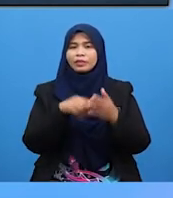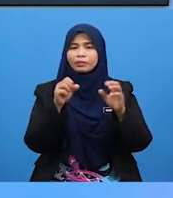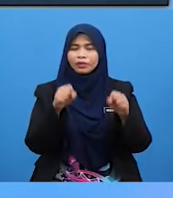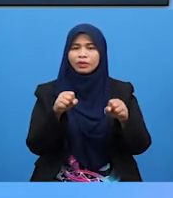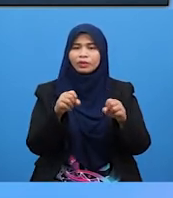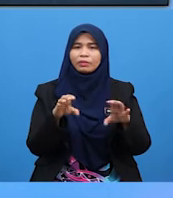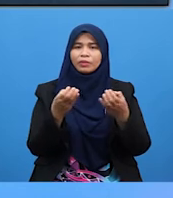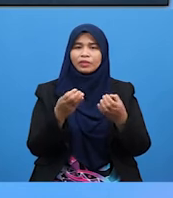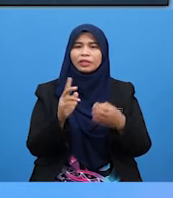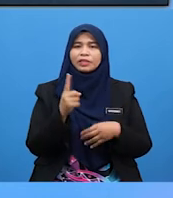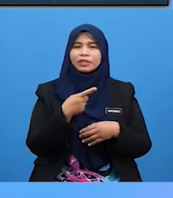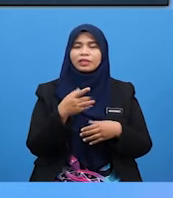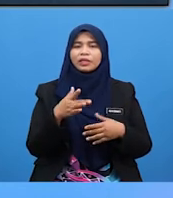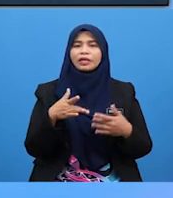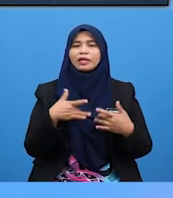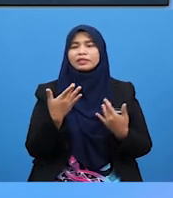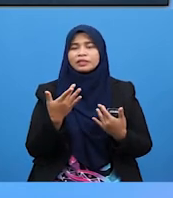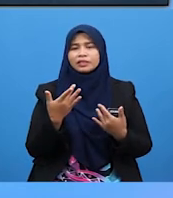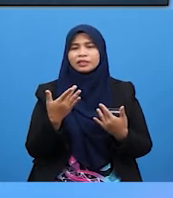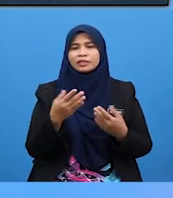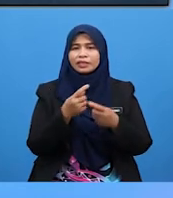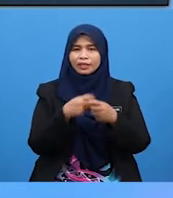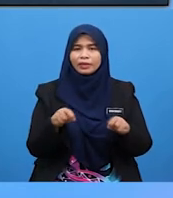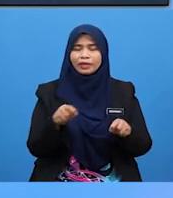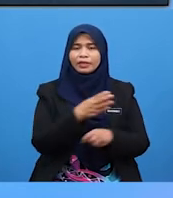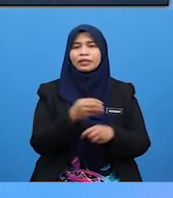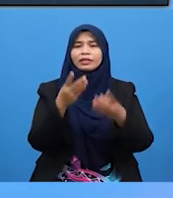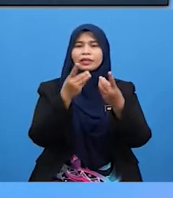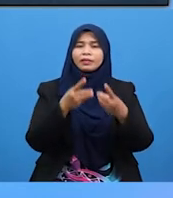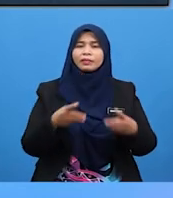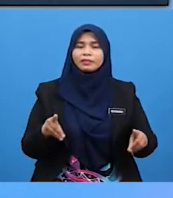Membuatkan Kita berasa Tenang Dan Damai